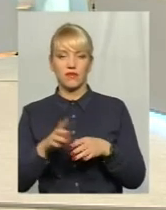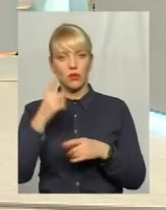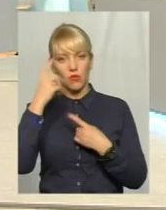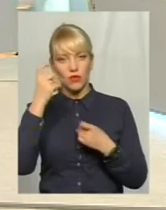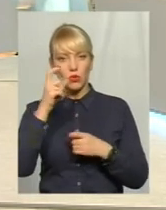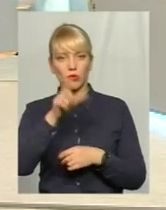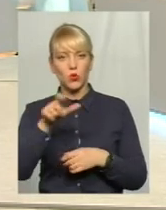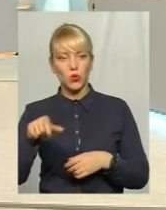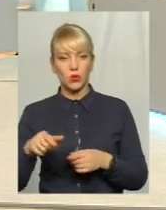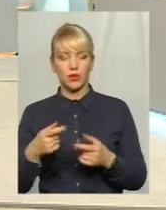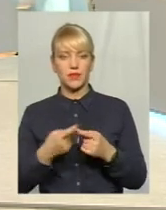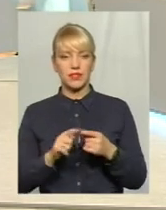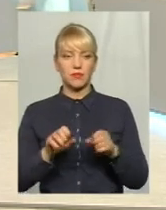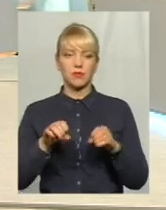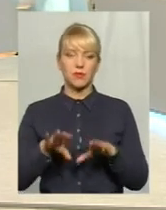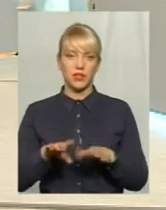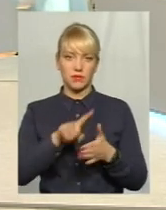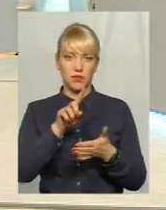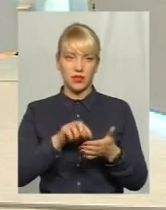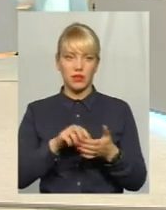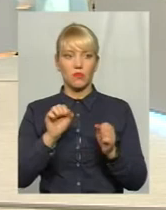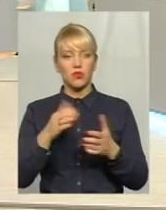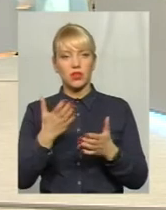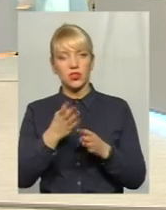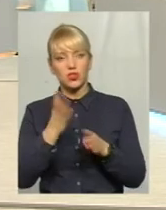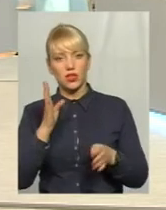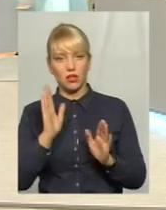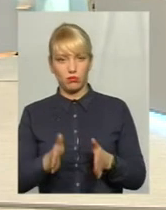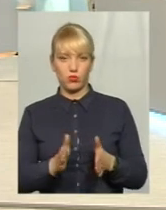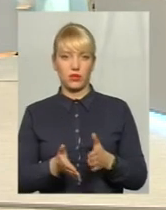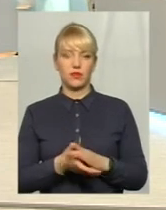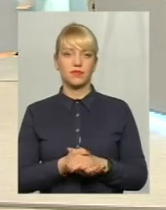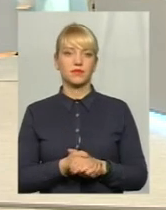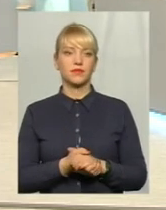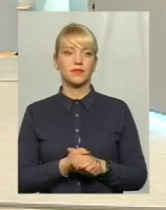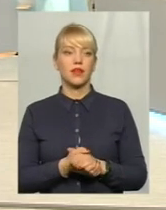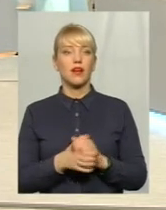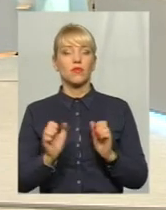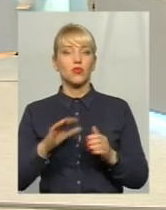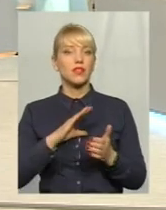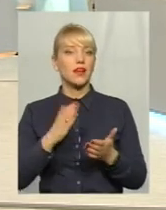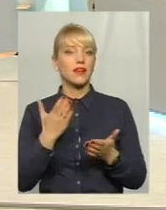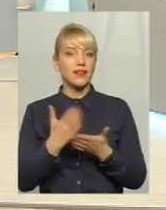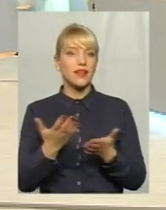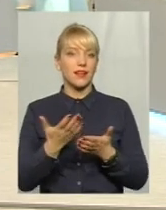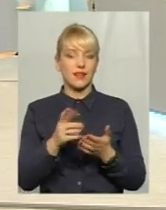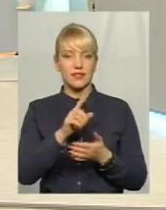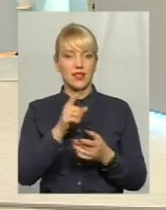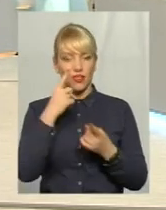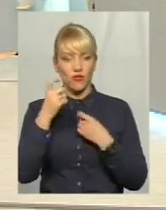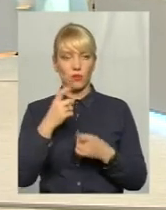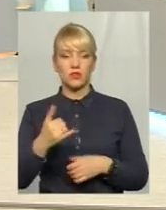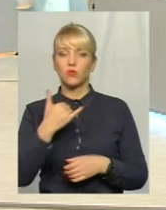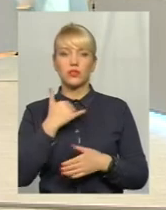людям це питання вирішуватись, можливо, якась черга буде. Є якась інформація взагалі, як це буде? У нас